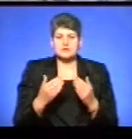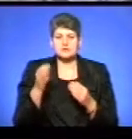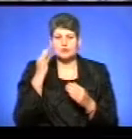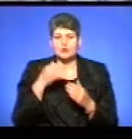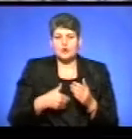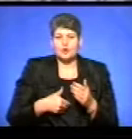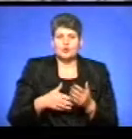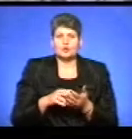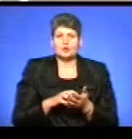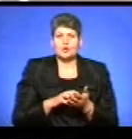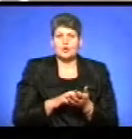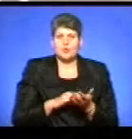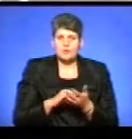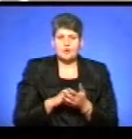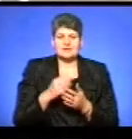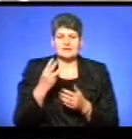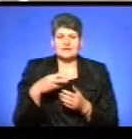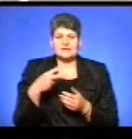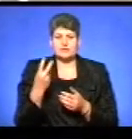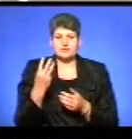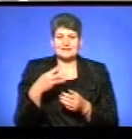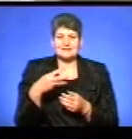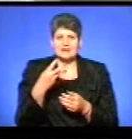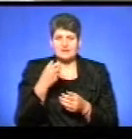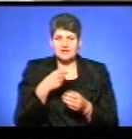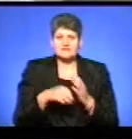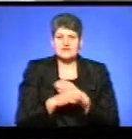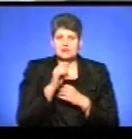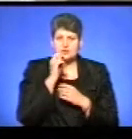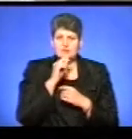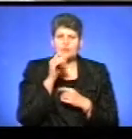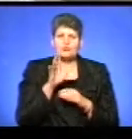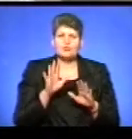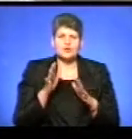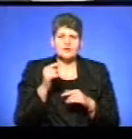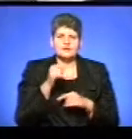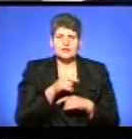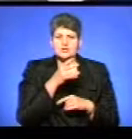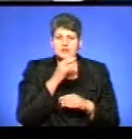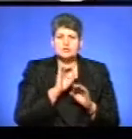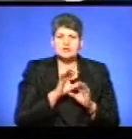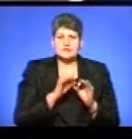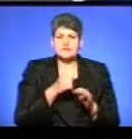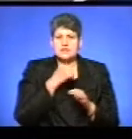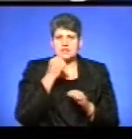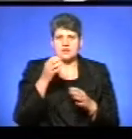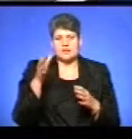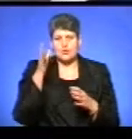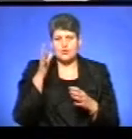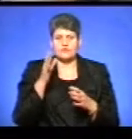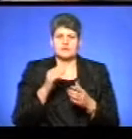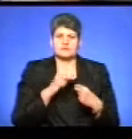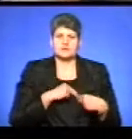1932-1933 років у Східній Україні. Про події тих часів розповів старший науковий співробітник історично